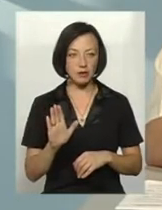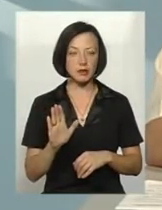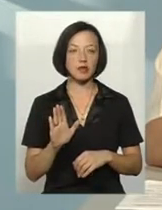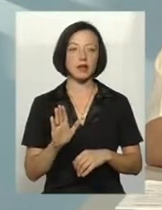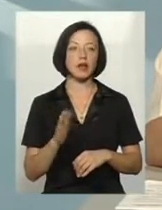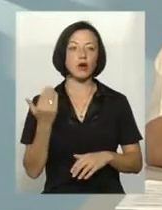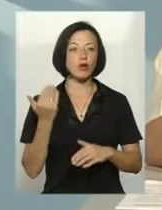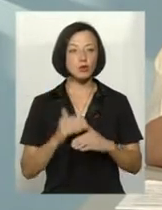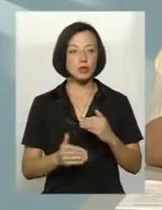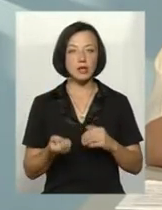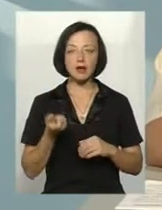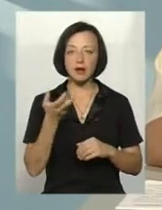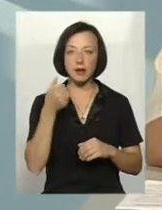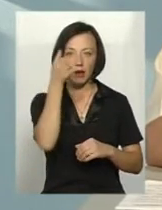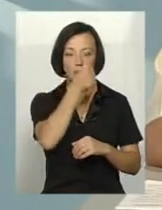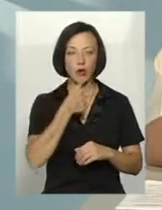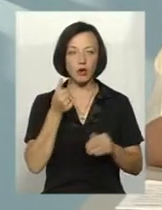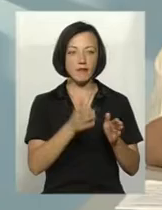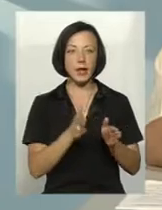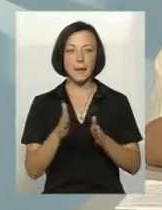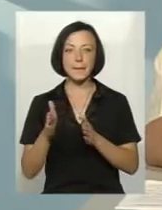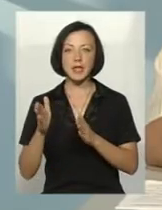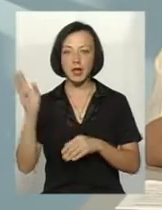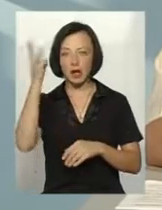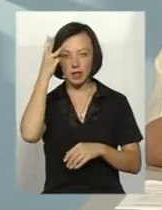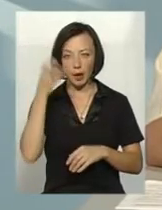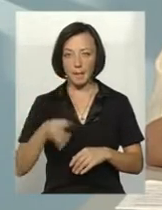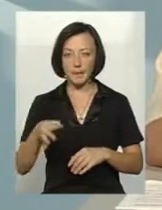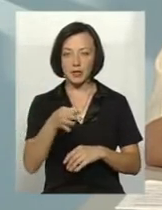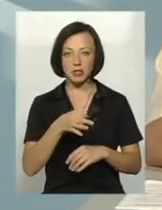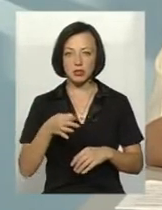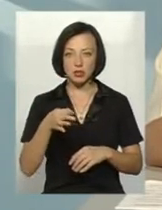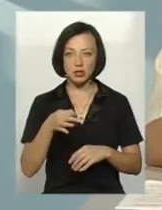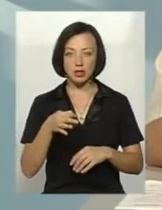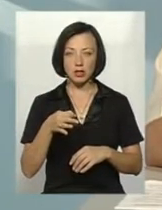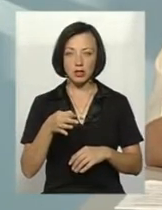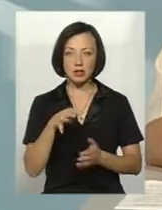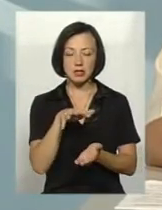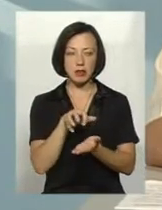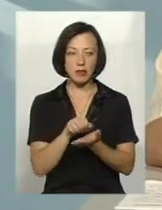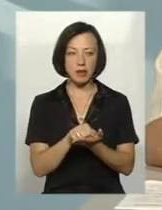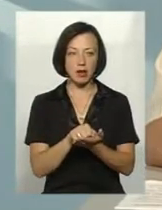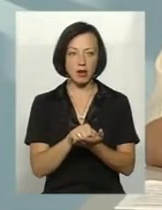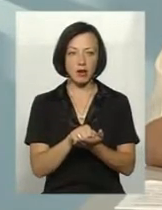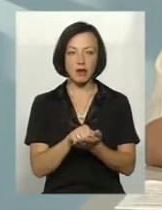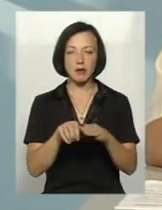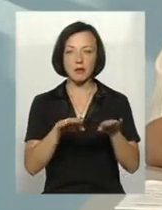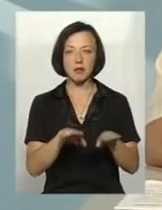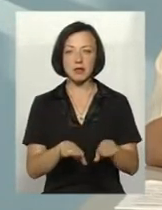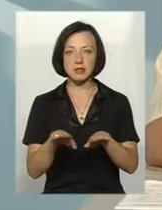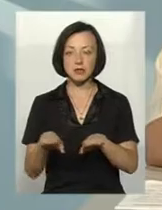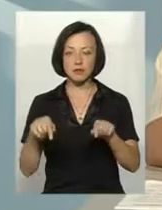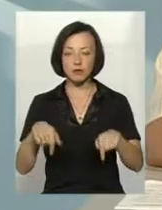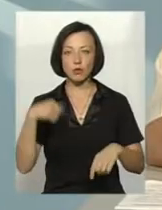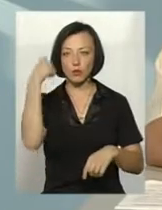Як вже кілька років підряд Хмельниччина по ранніх зернових і зернових займає чільні місця в цьому